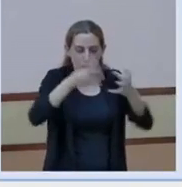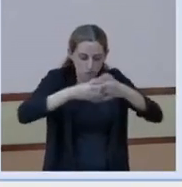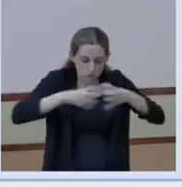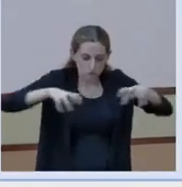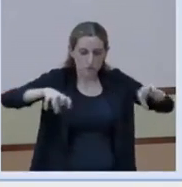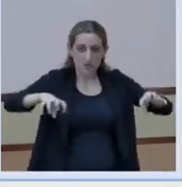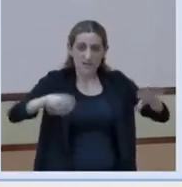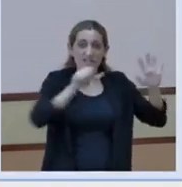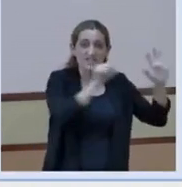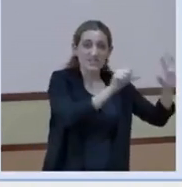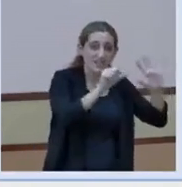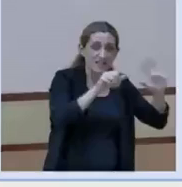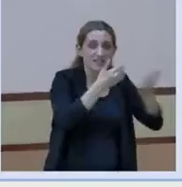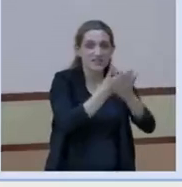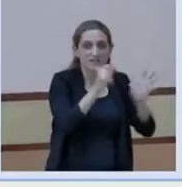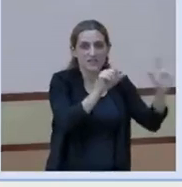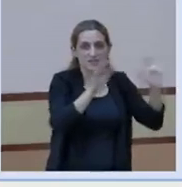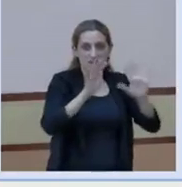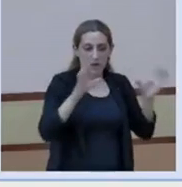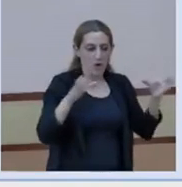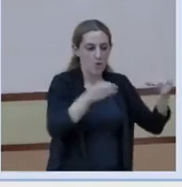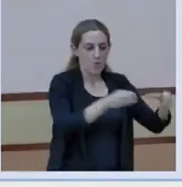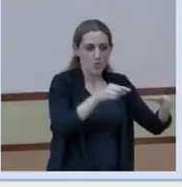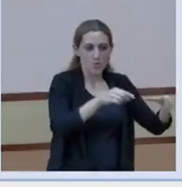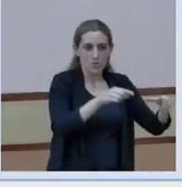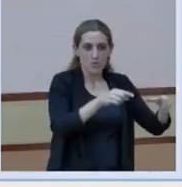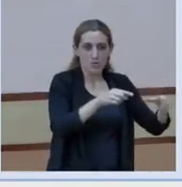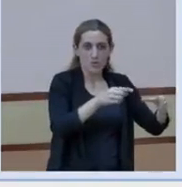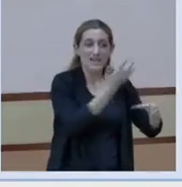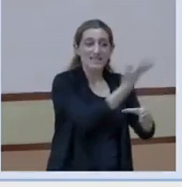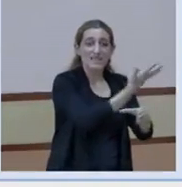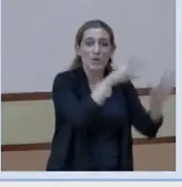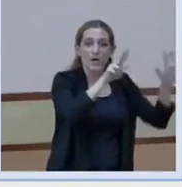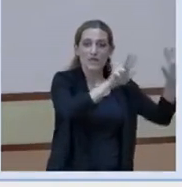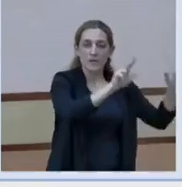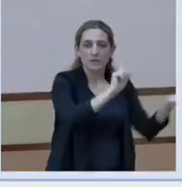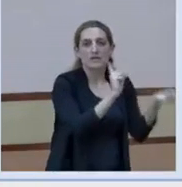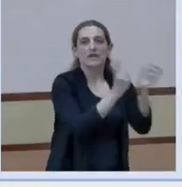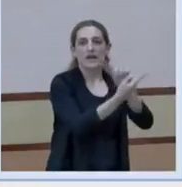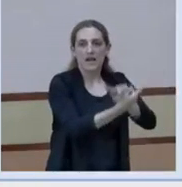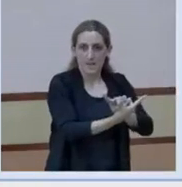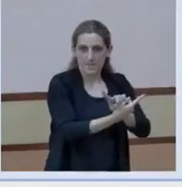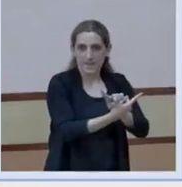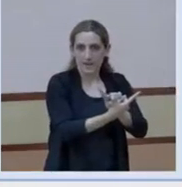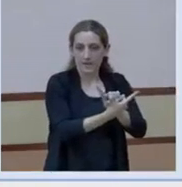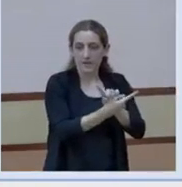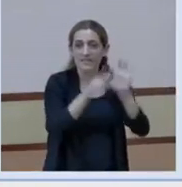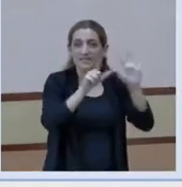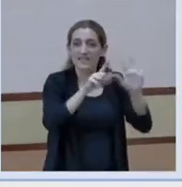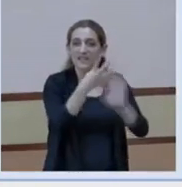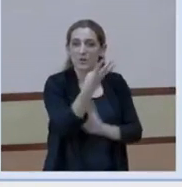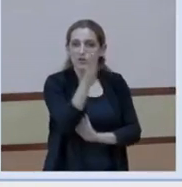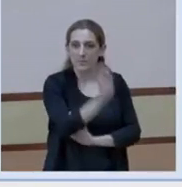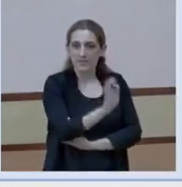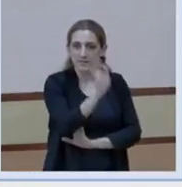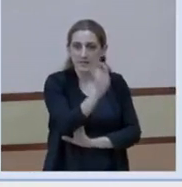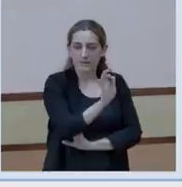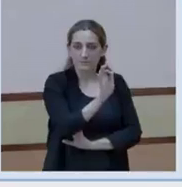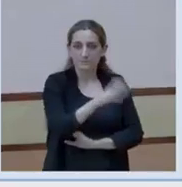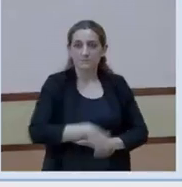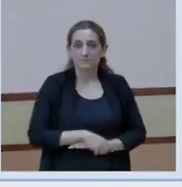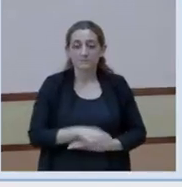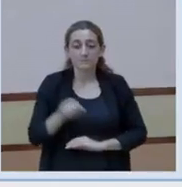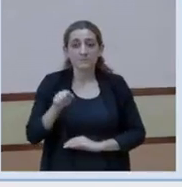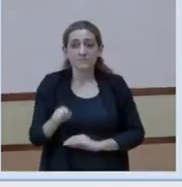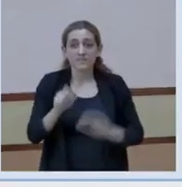la de 66 a 69, que hem passat d'un 58 a un 74%. I en el de